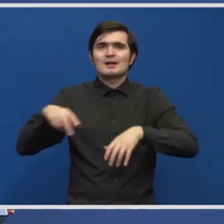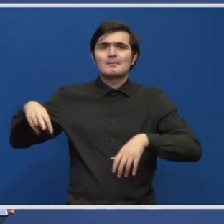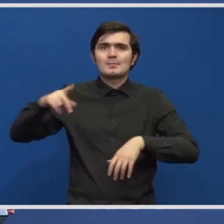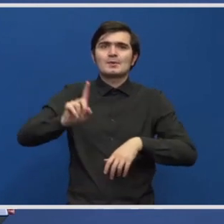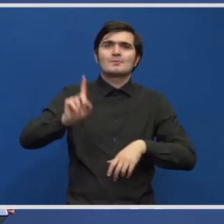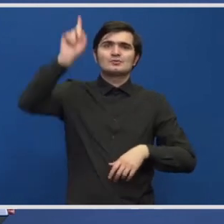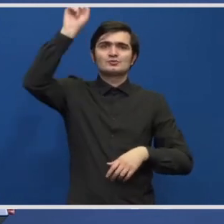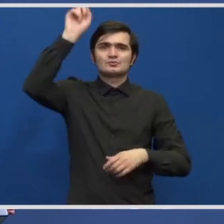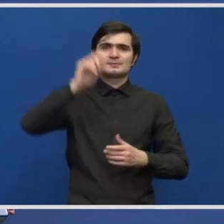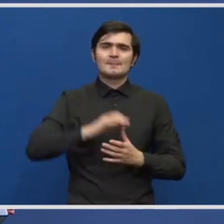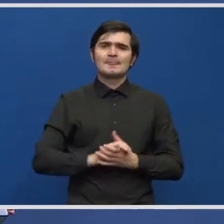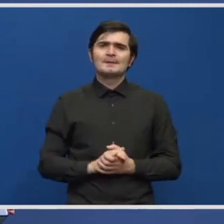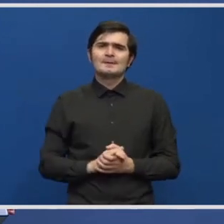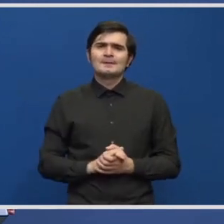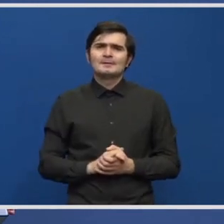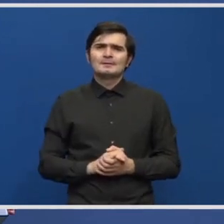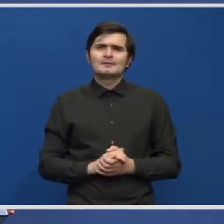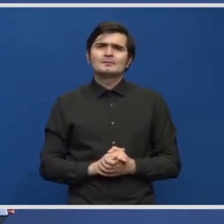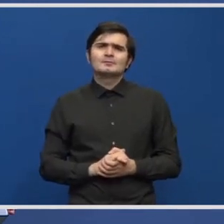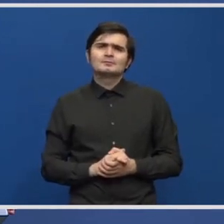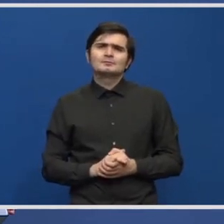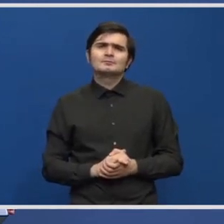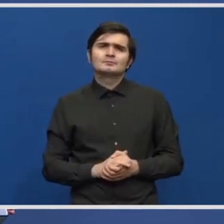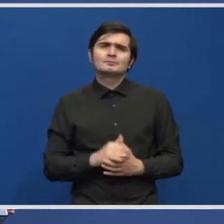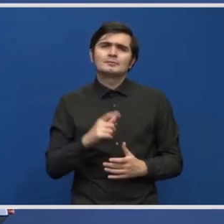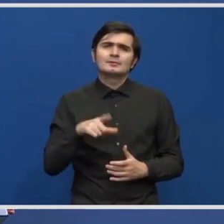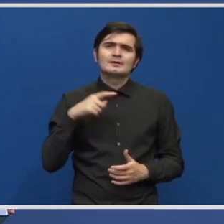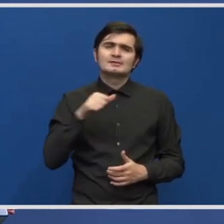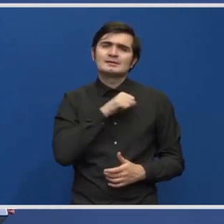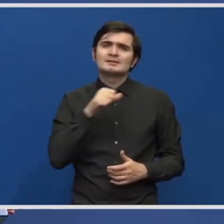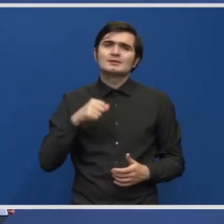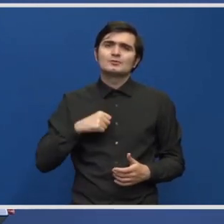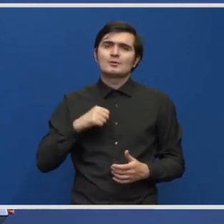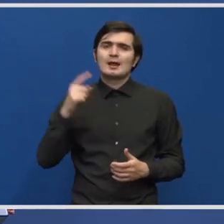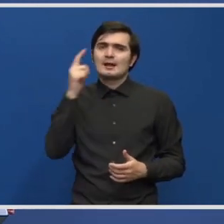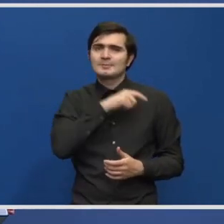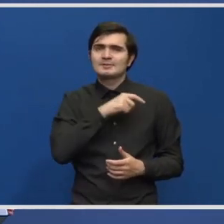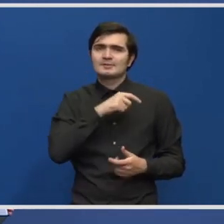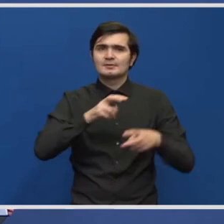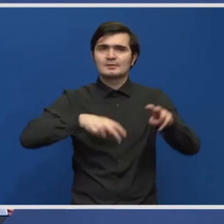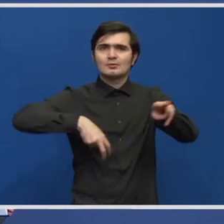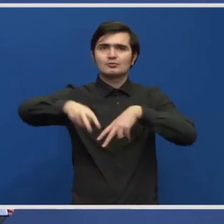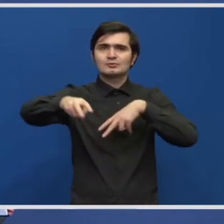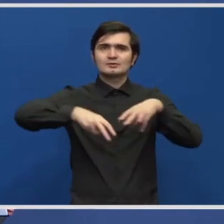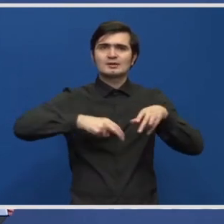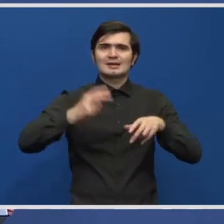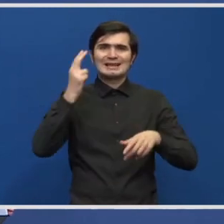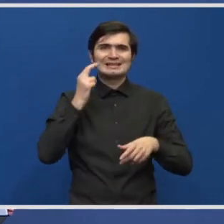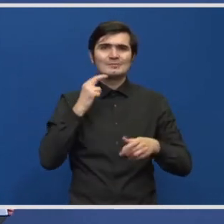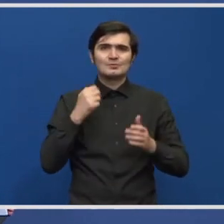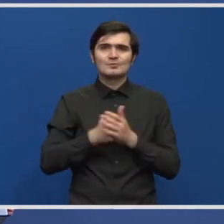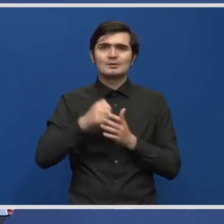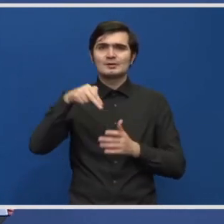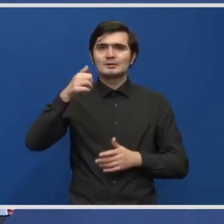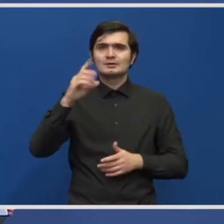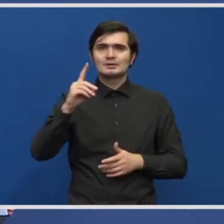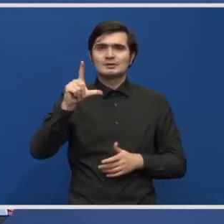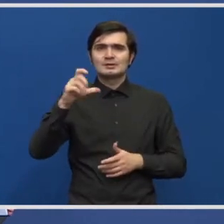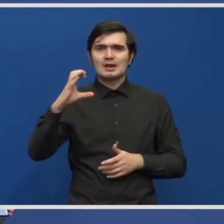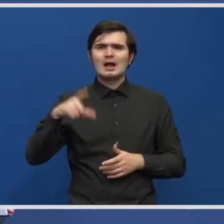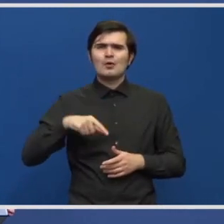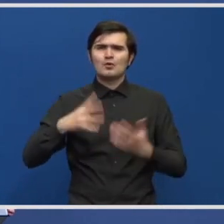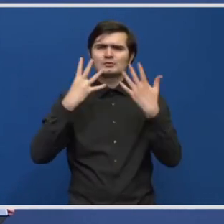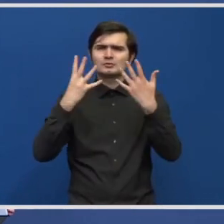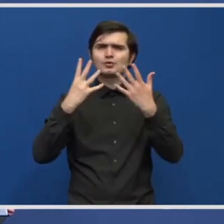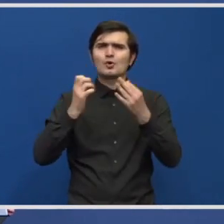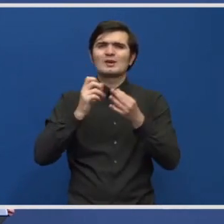afectat terenul. Această singură secțiune lipsă pe autostrada între Sibiu și Nădlac, acolo sunt 9 kilometri,